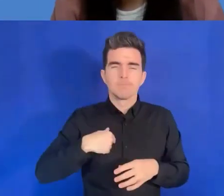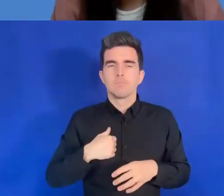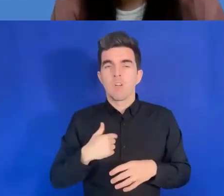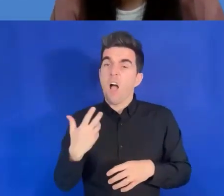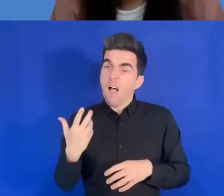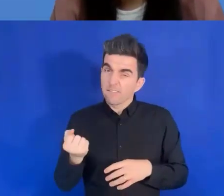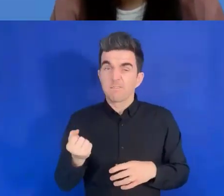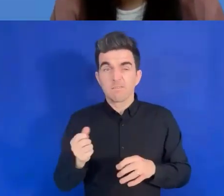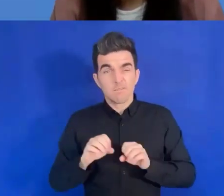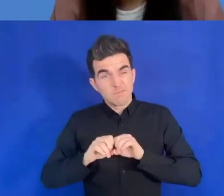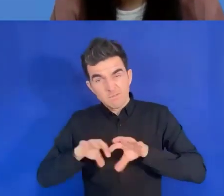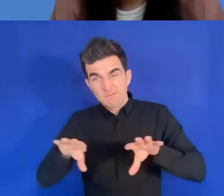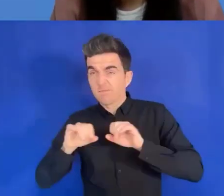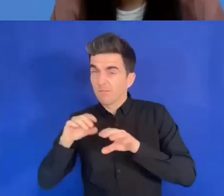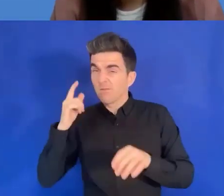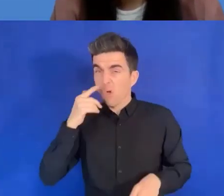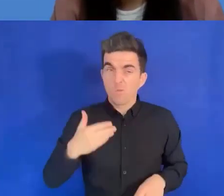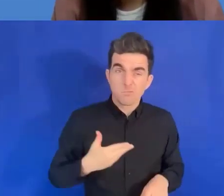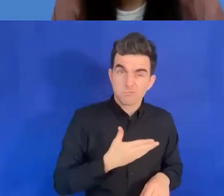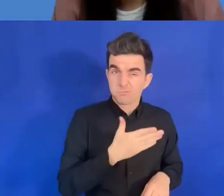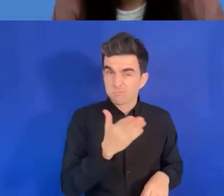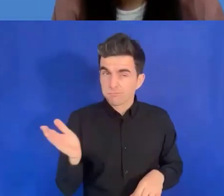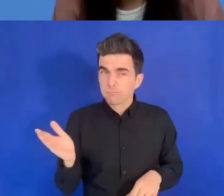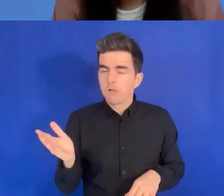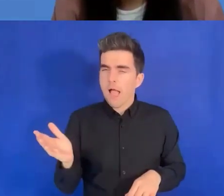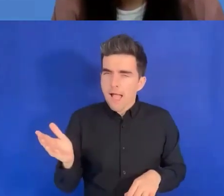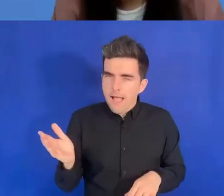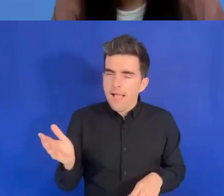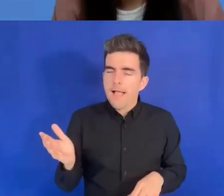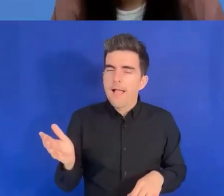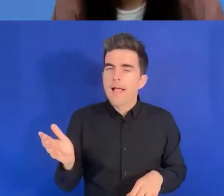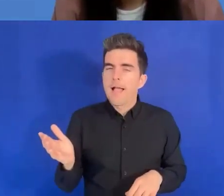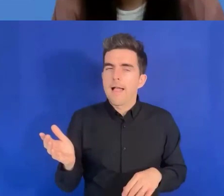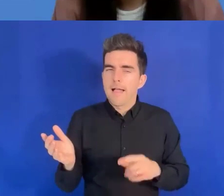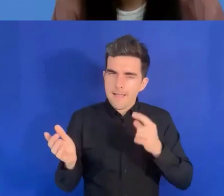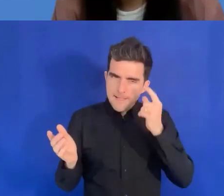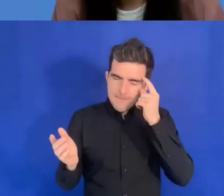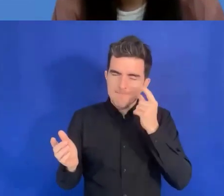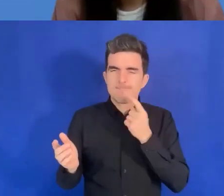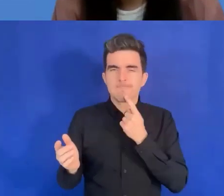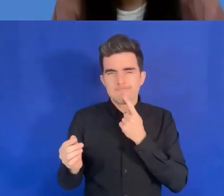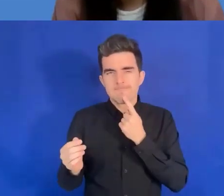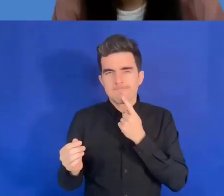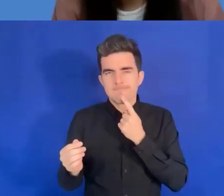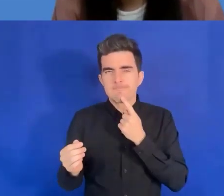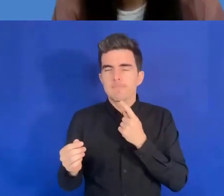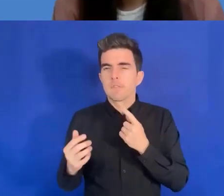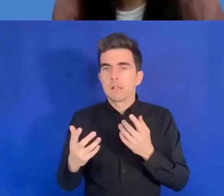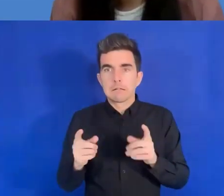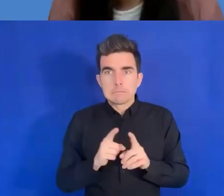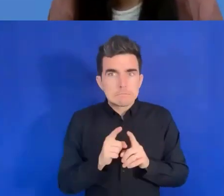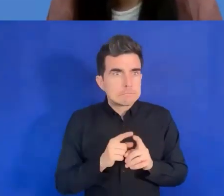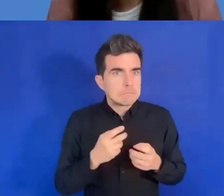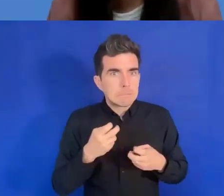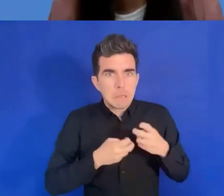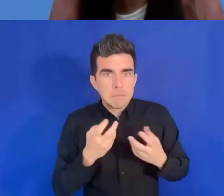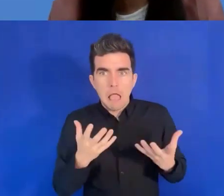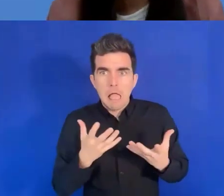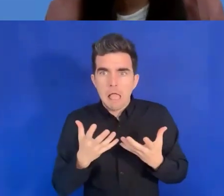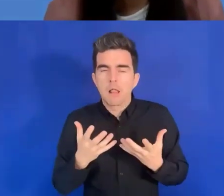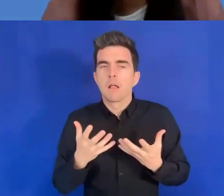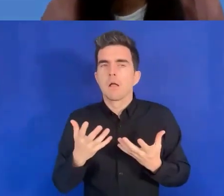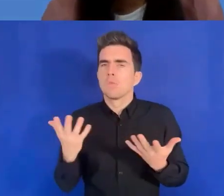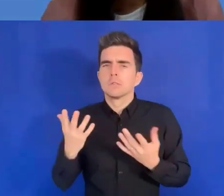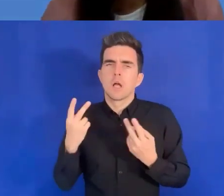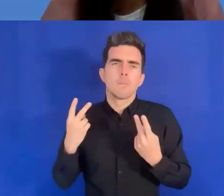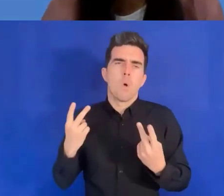et nous essayons autant que faire se peut de commencer la mise en œuvre d'un système, d'entamer la mise en œuvre d'un